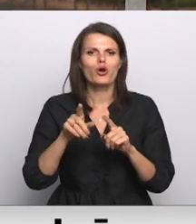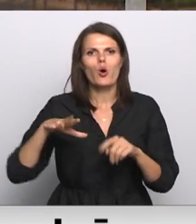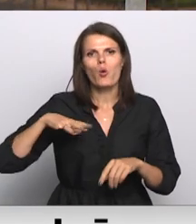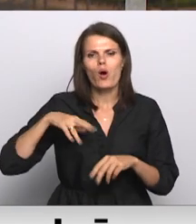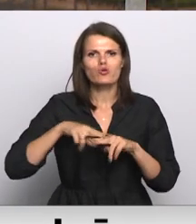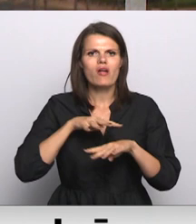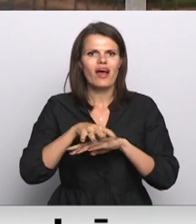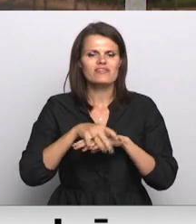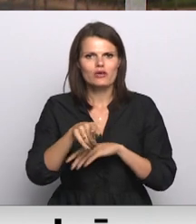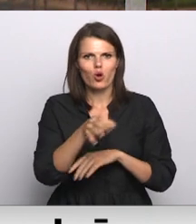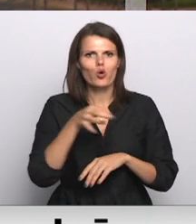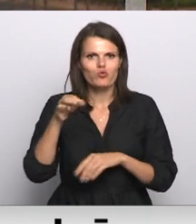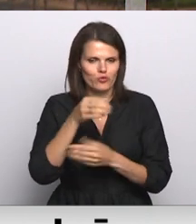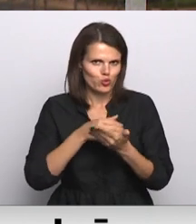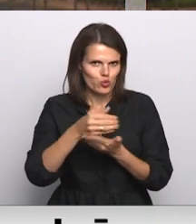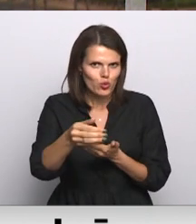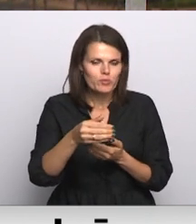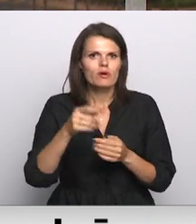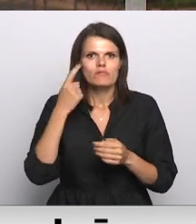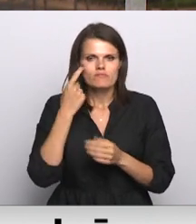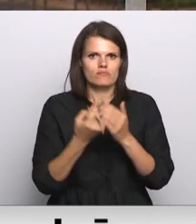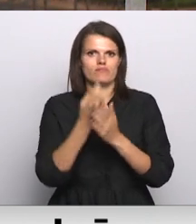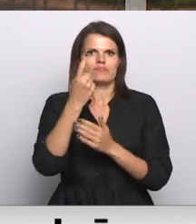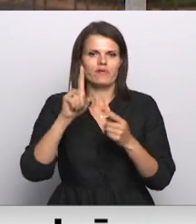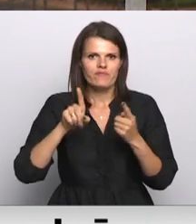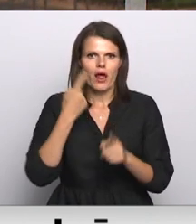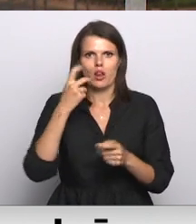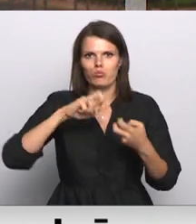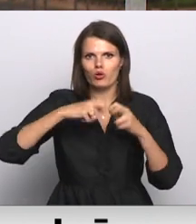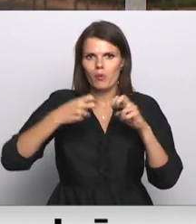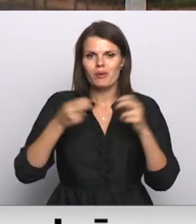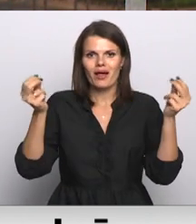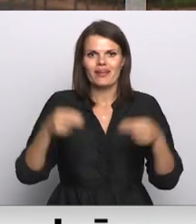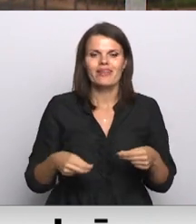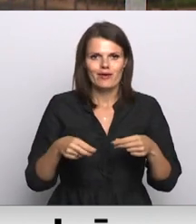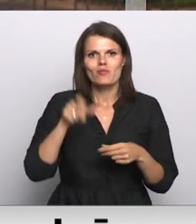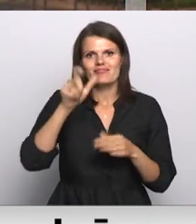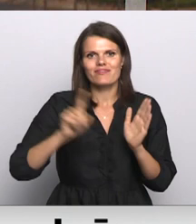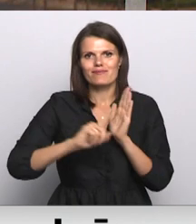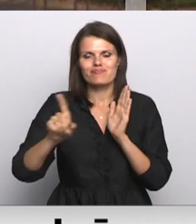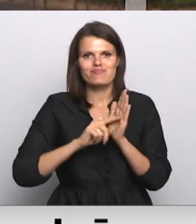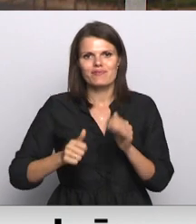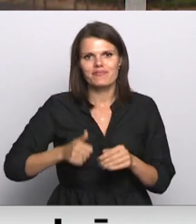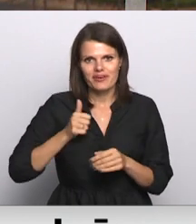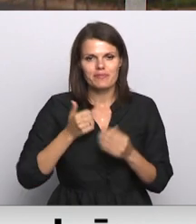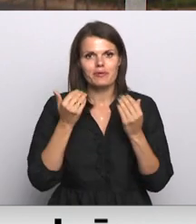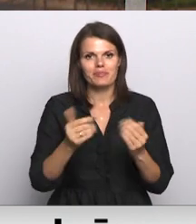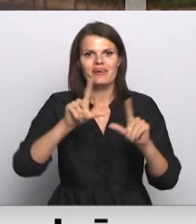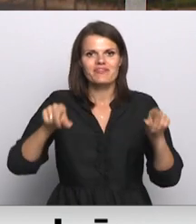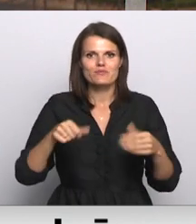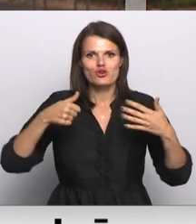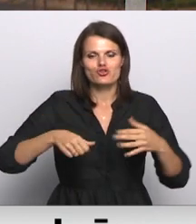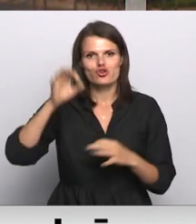ogras un aizkrauklas novadā turpinās. Un ir atklāsies vēl kāda problēma. Līgums pasažieru pārvadātājiem paredz, ka vismaz 60